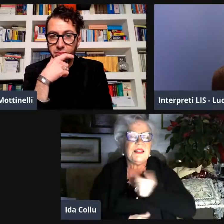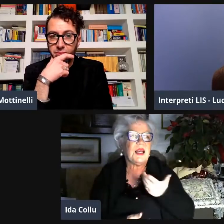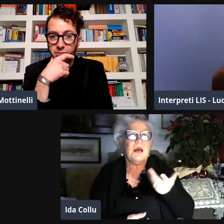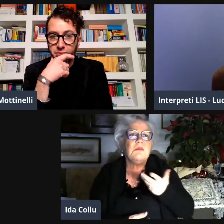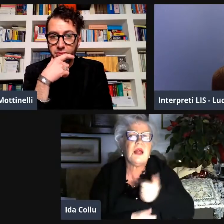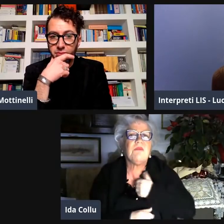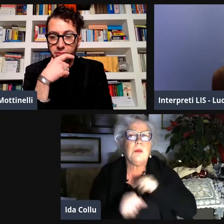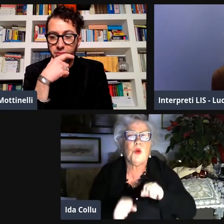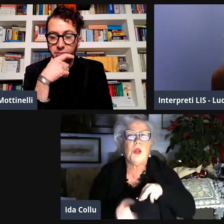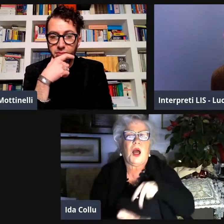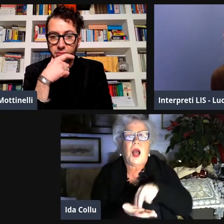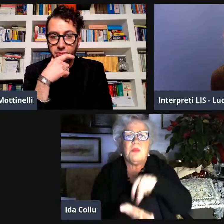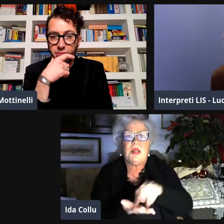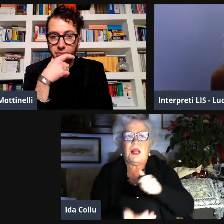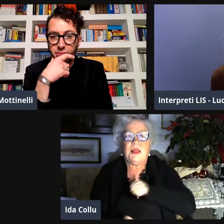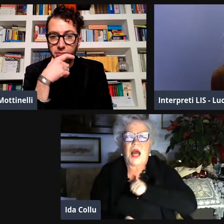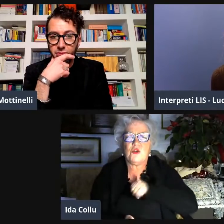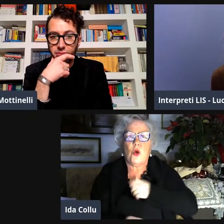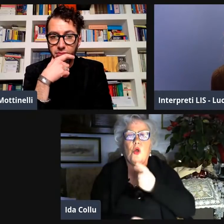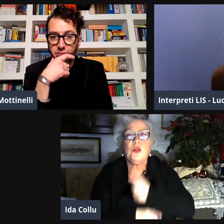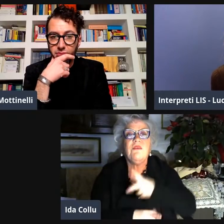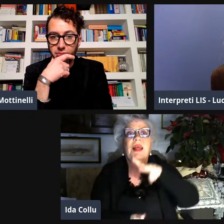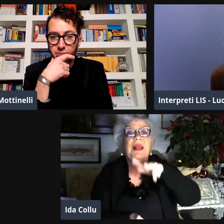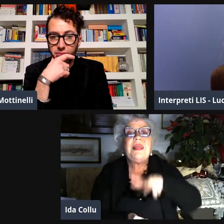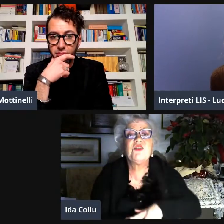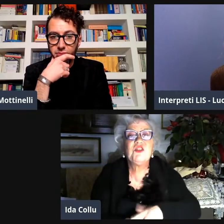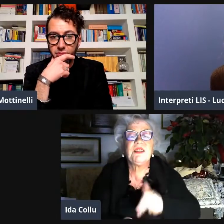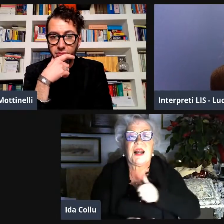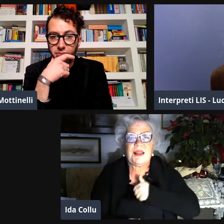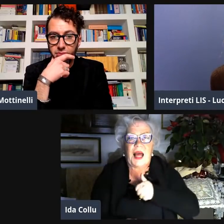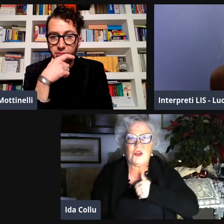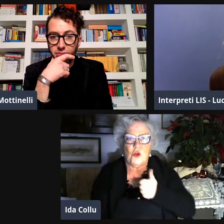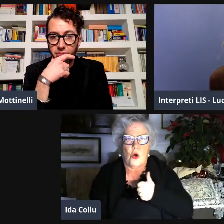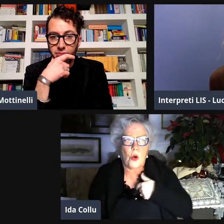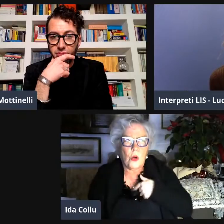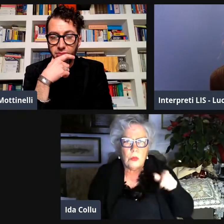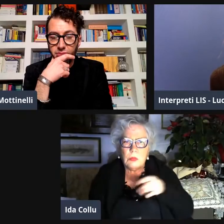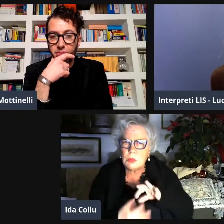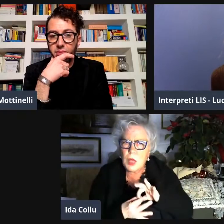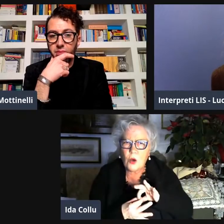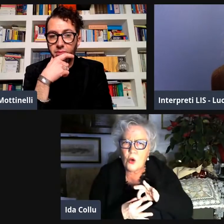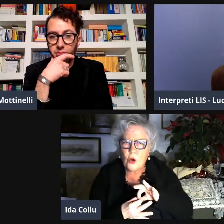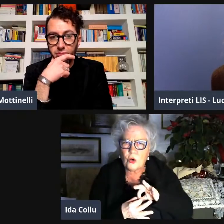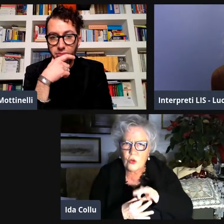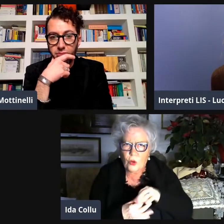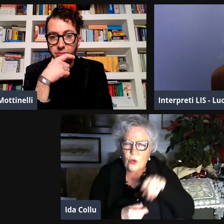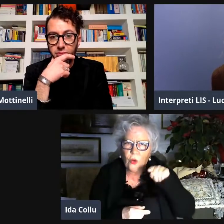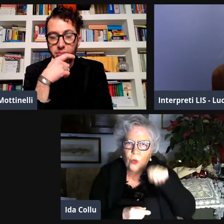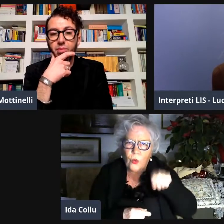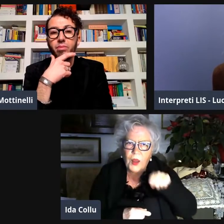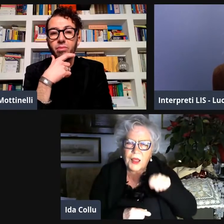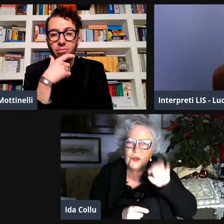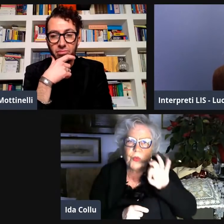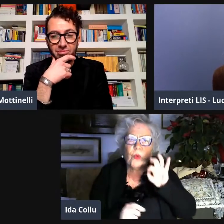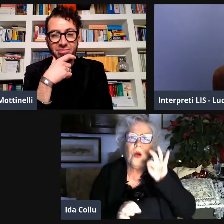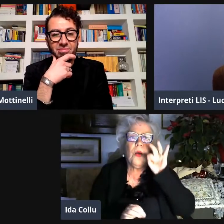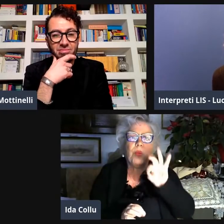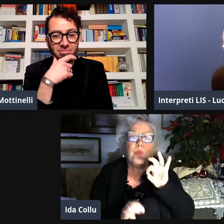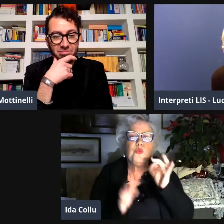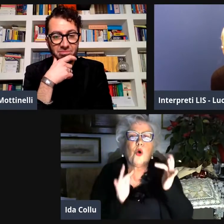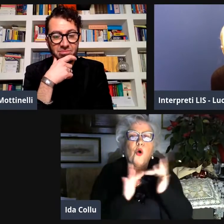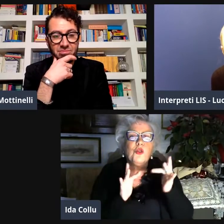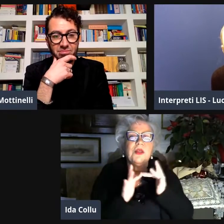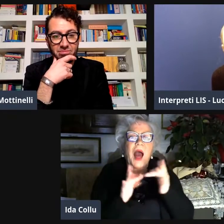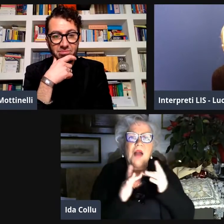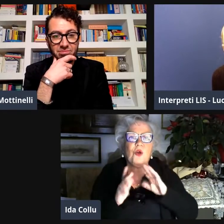Dovessero essere liberi. E dovessero essere in grado di camminare da soli. E decidere quindi da soli. Io sono sempre stata d